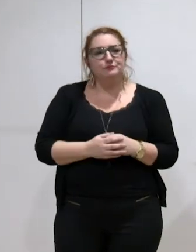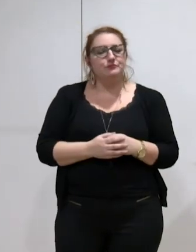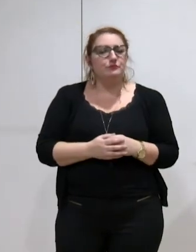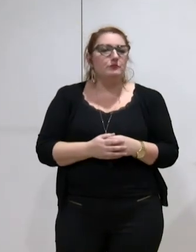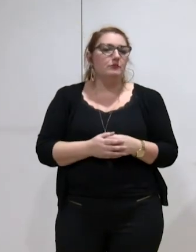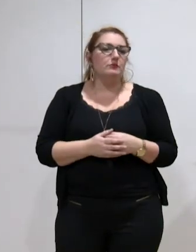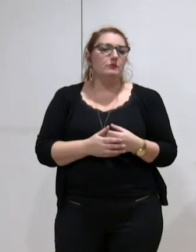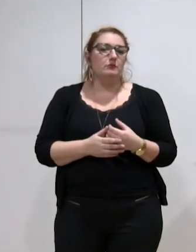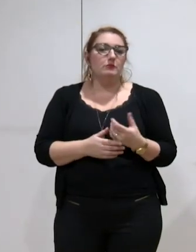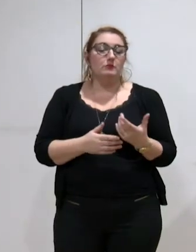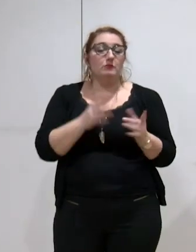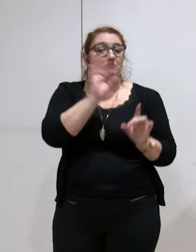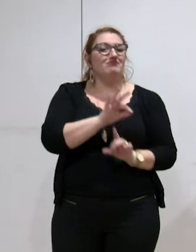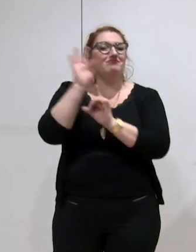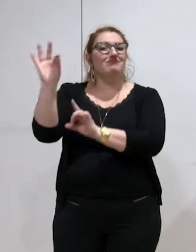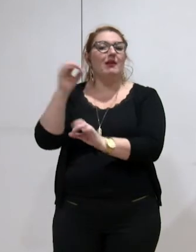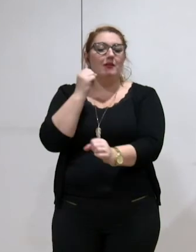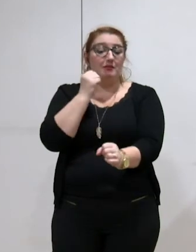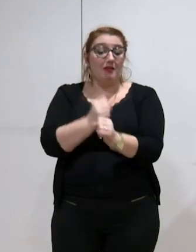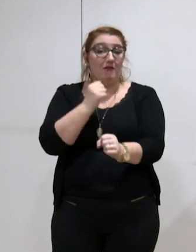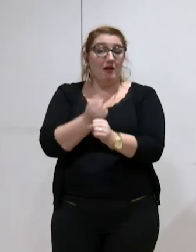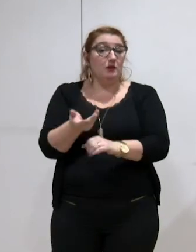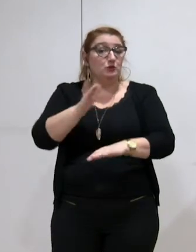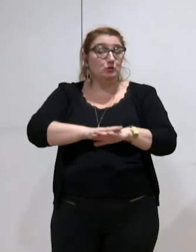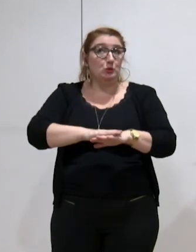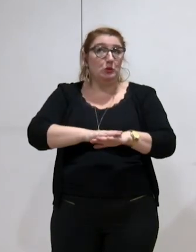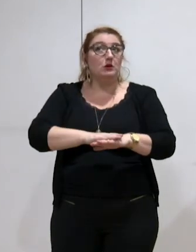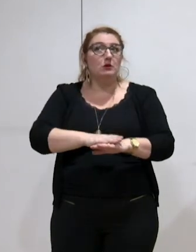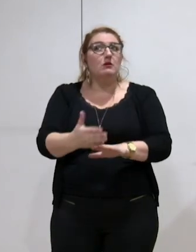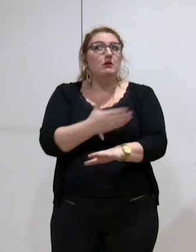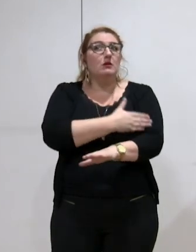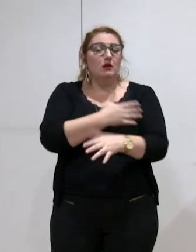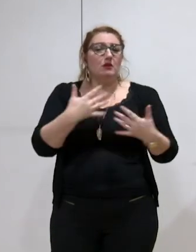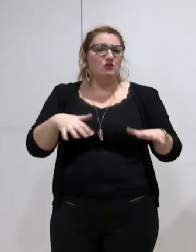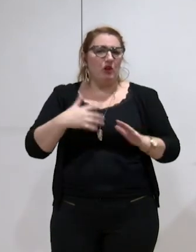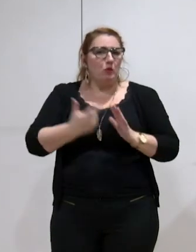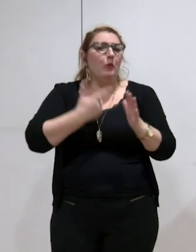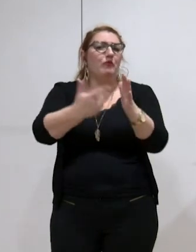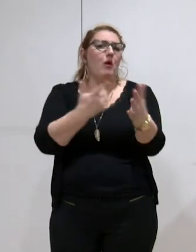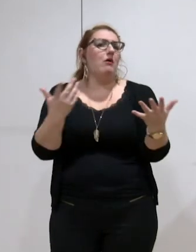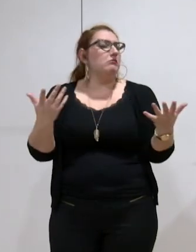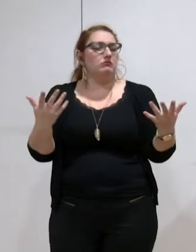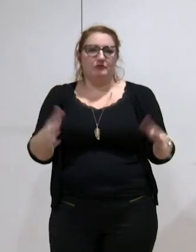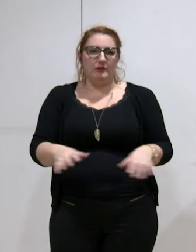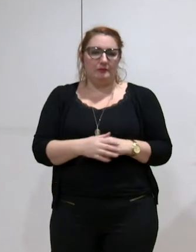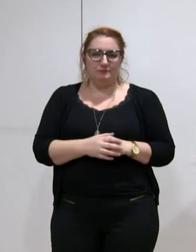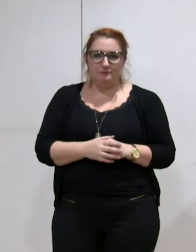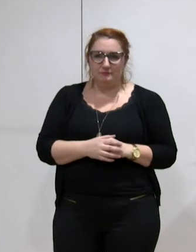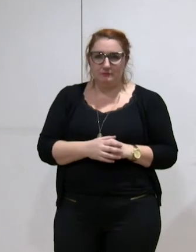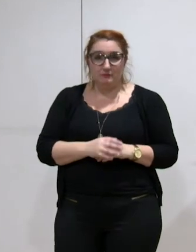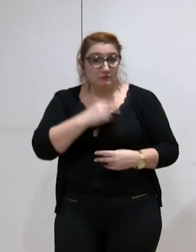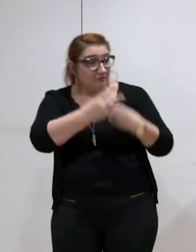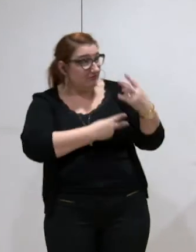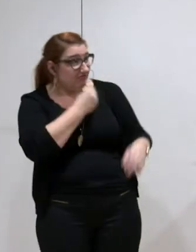travail de transfert avait été fait en deux fois de façon principale. Est-ce que ça veut venir